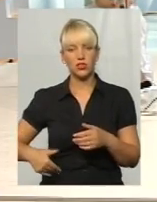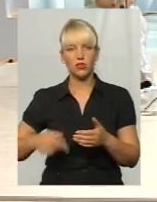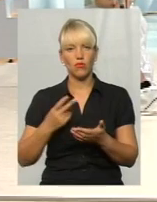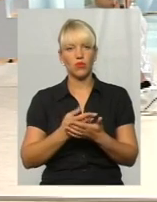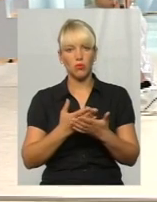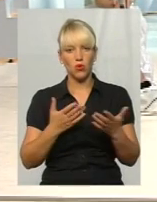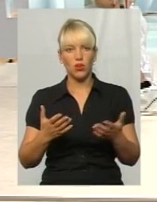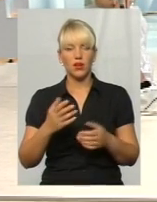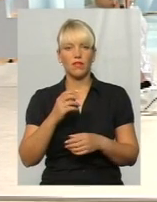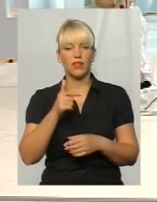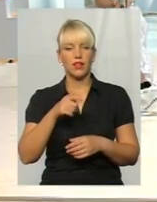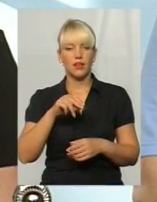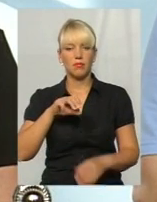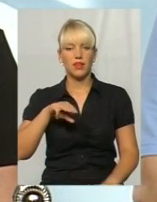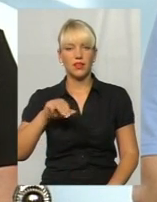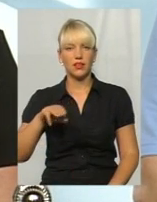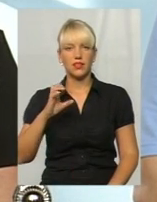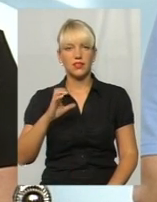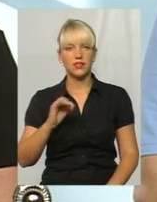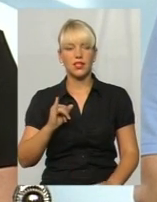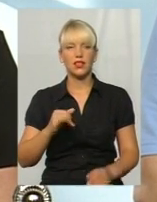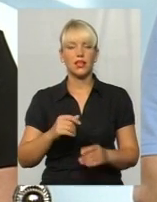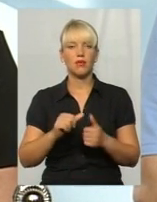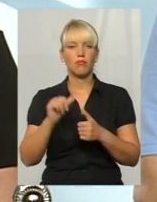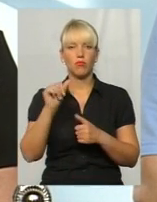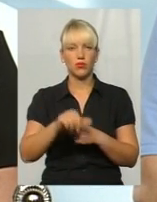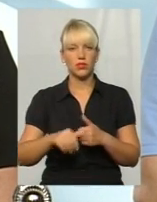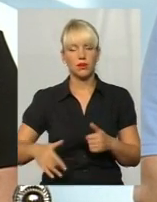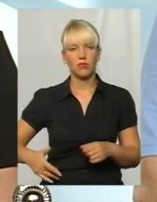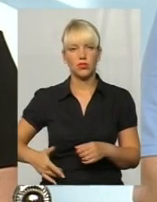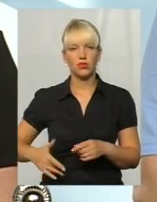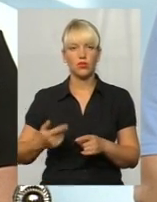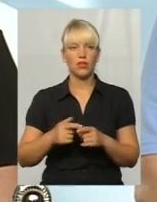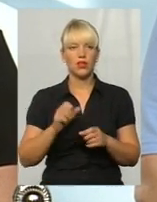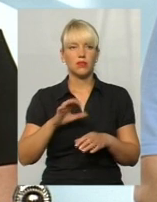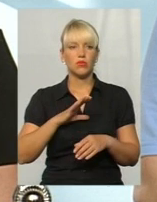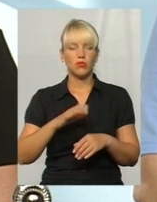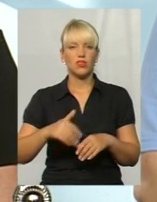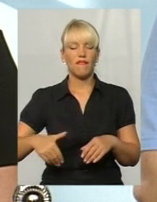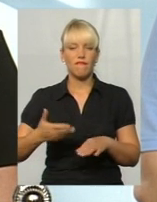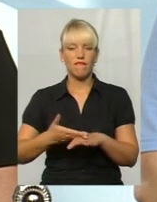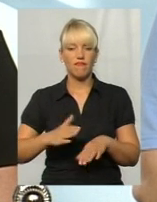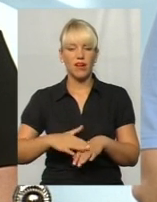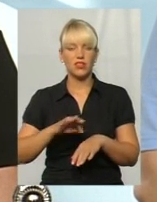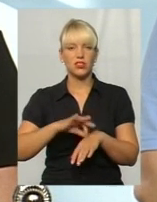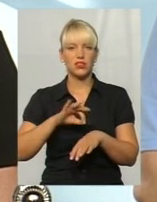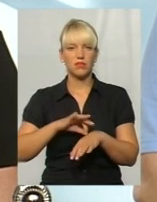позапеченкові прояви. З печенкових проявів гепатиту С може бути як і важкість, і біль, дискомфорт в правому підріб